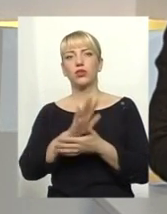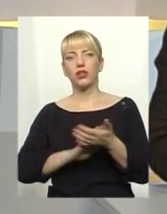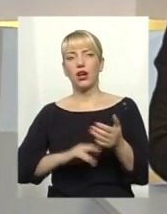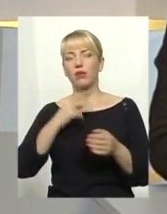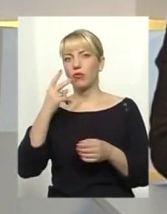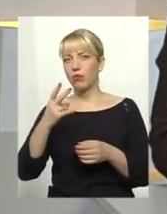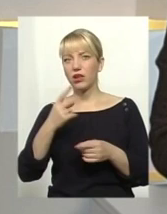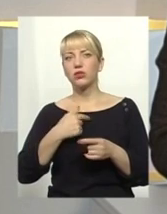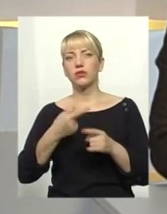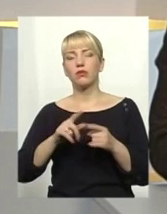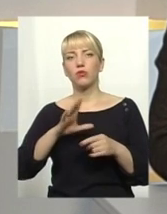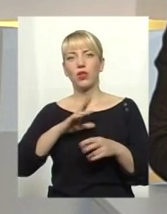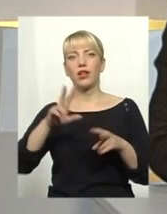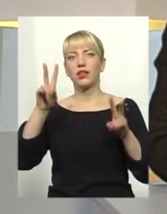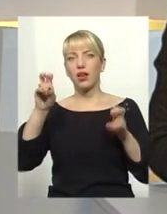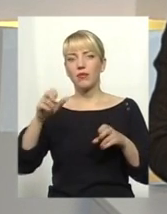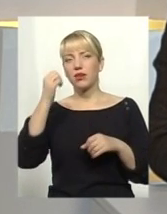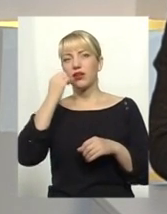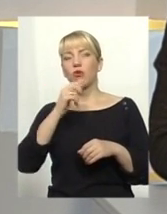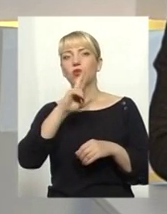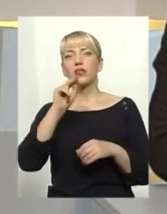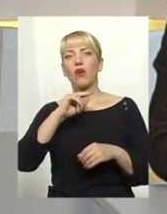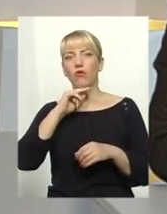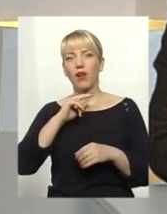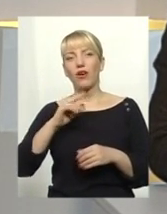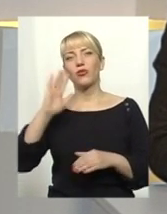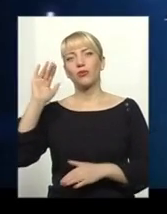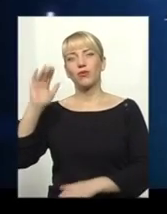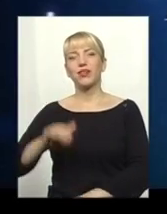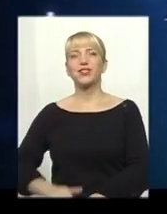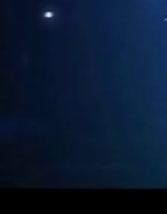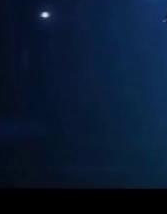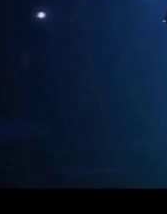Це була програма «Тема», дякуємо вам за розмову, за увагу, на все добре, побачимось.